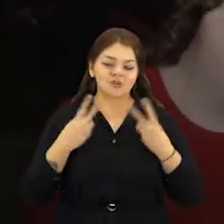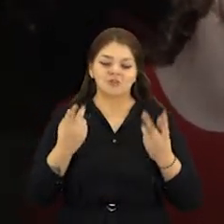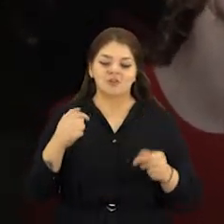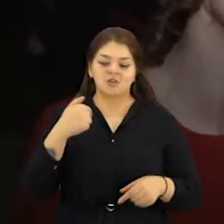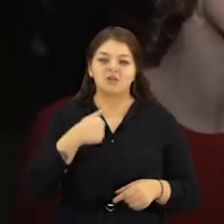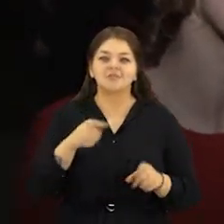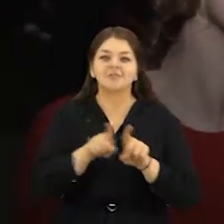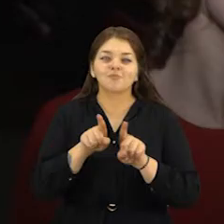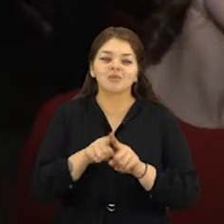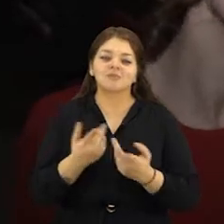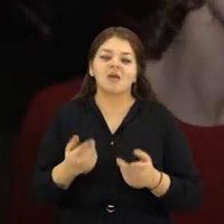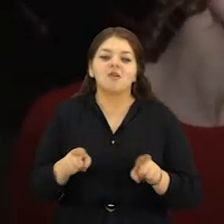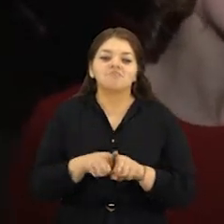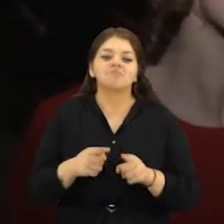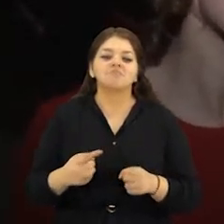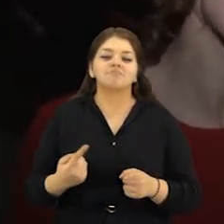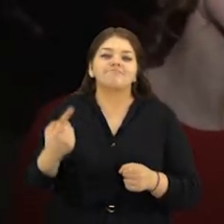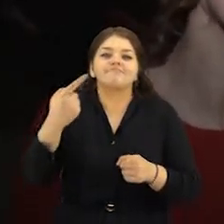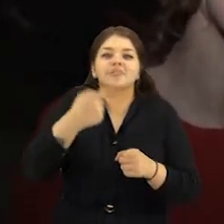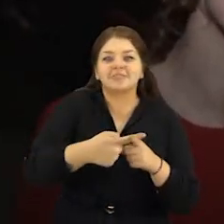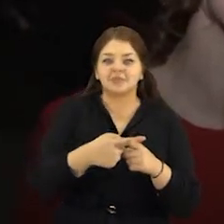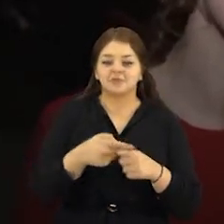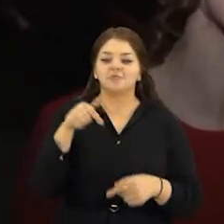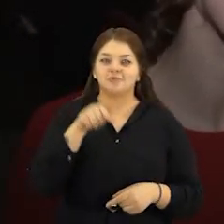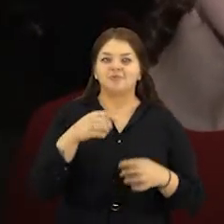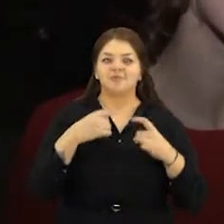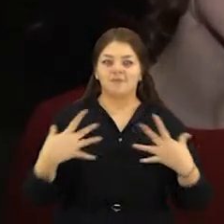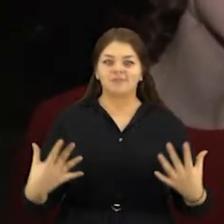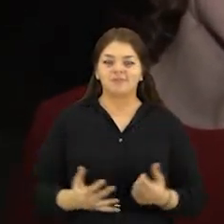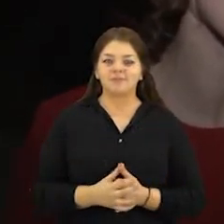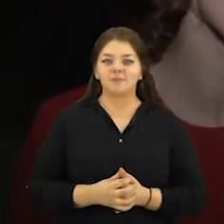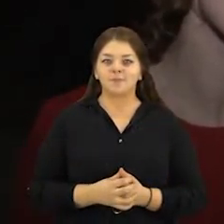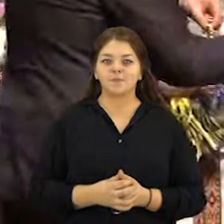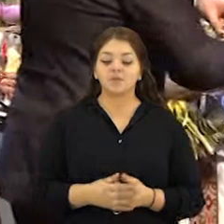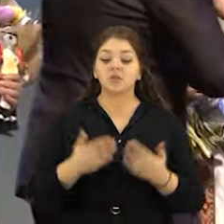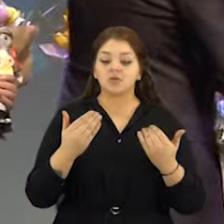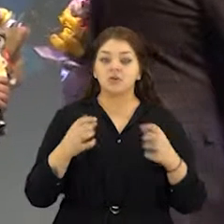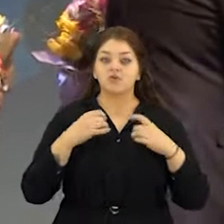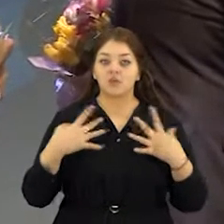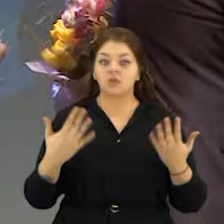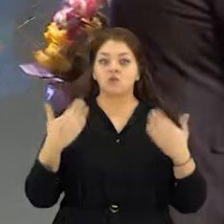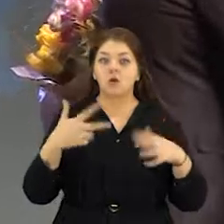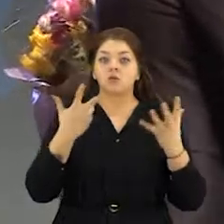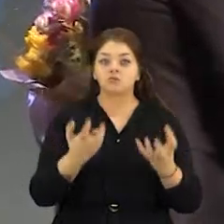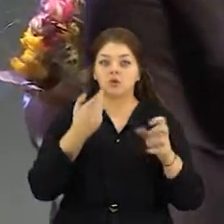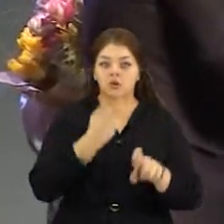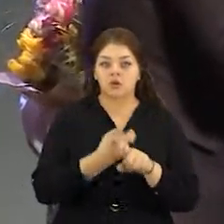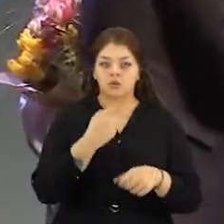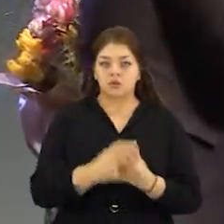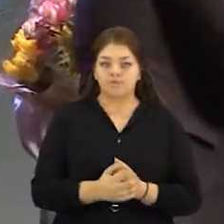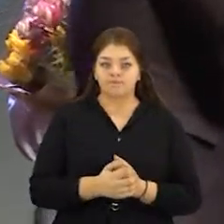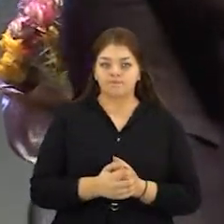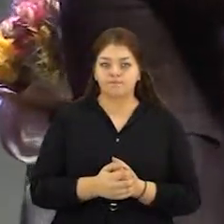galėdama būti, bent maža dalimi tokio, tokiame renginėje. Šių metinis renginys jau aštuntasis,